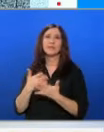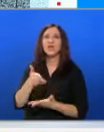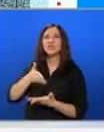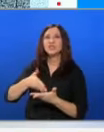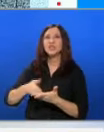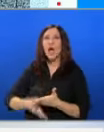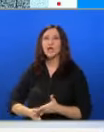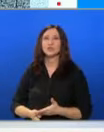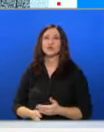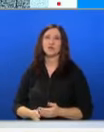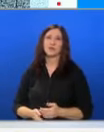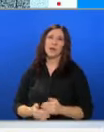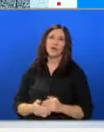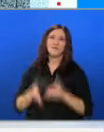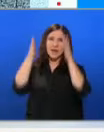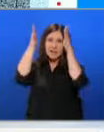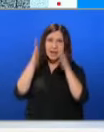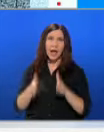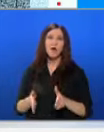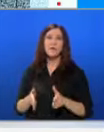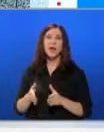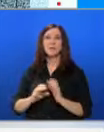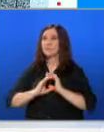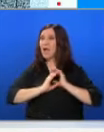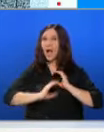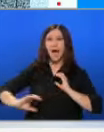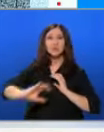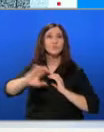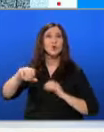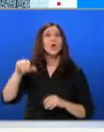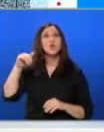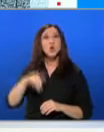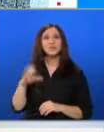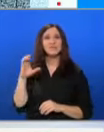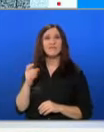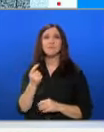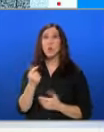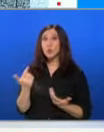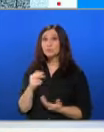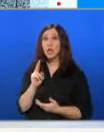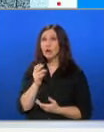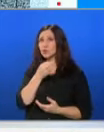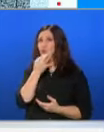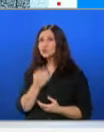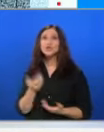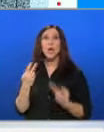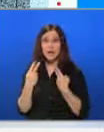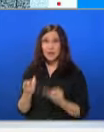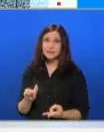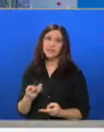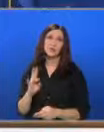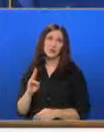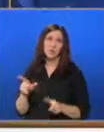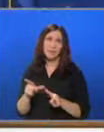вертикалния газов коридор Юг-Север. Подробности изда стратегическото значение на проекта и как ще се случи реализацията му от Николай